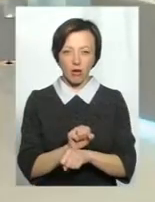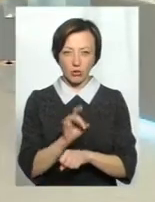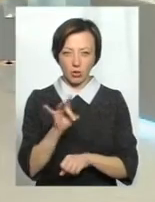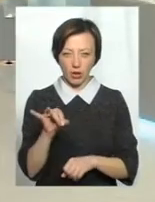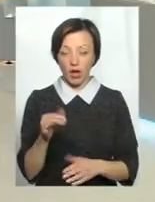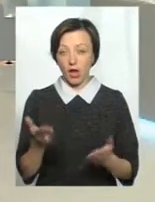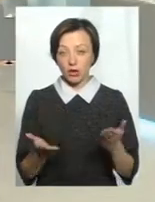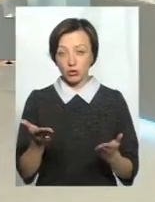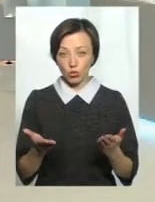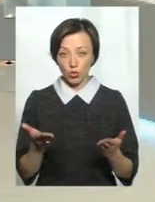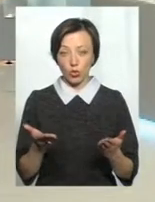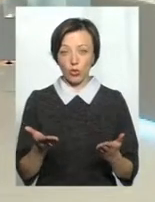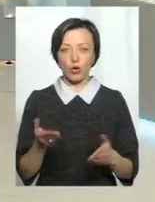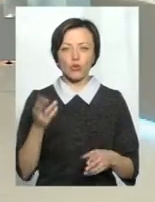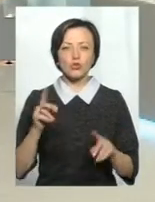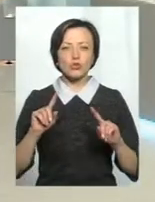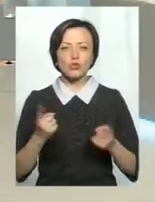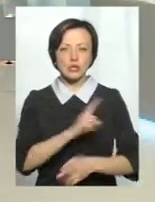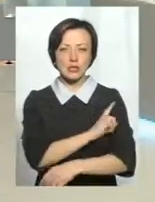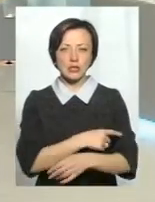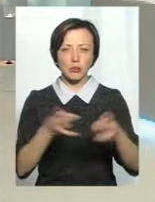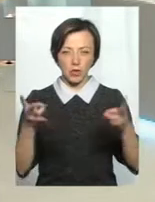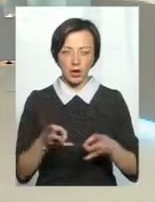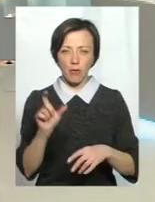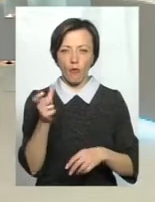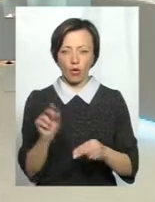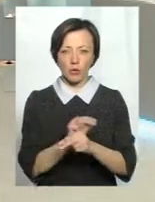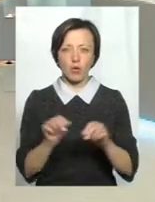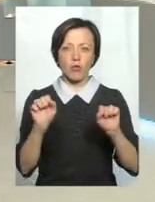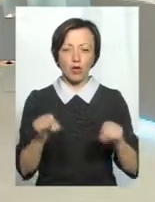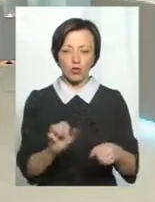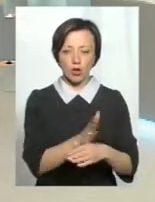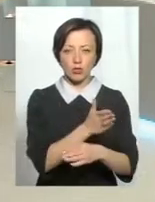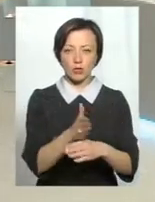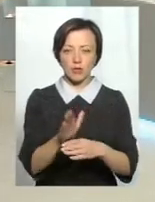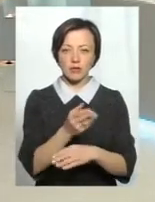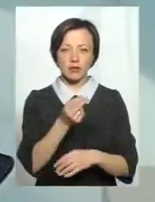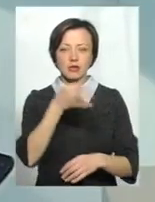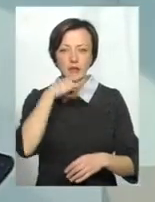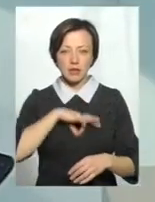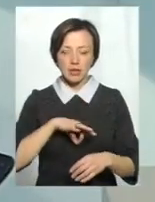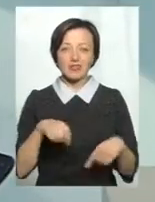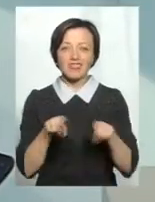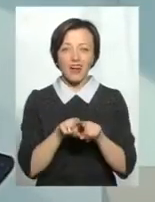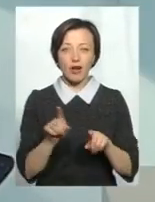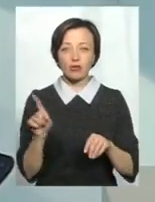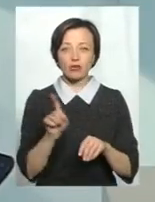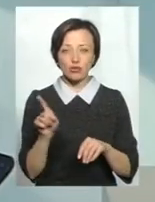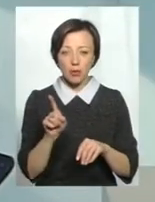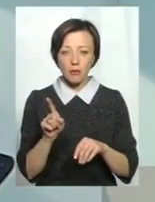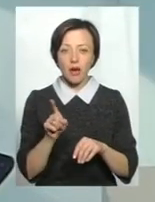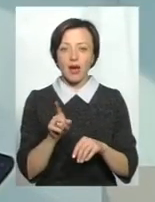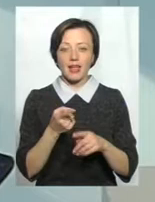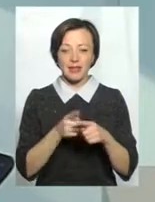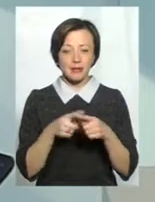якщо стоїть гостра потреба в голкотерапії, то можна розподілити вживання ліків так, щоб пік дії цього